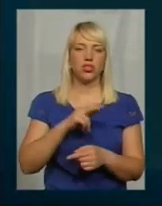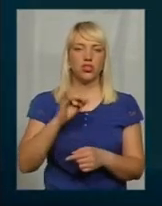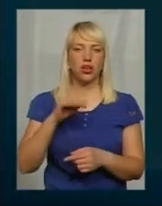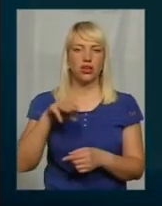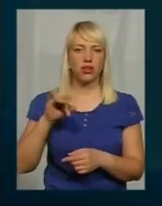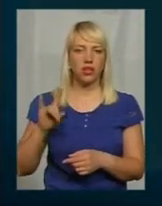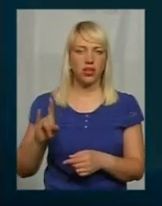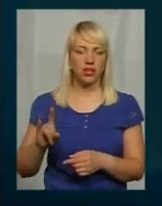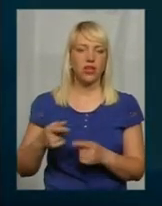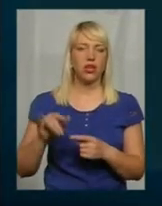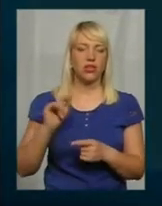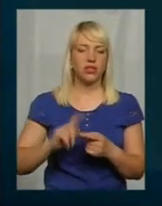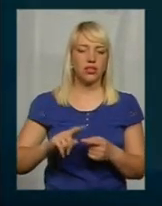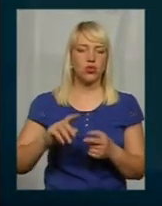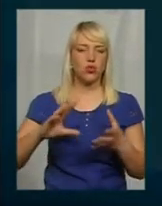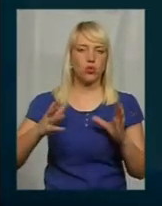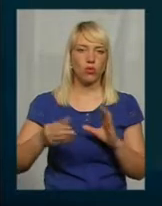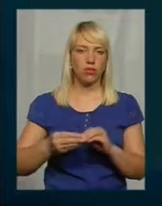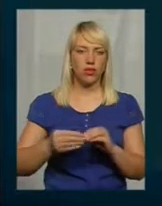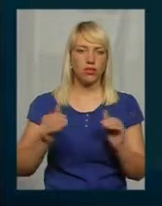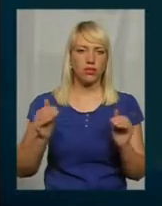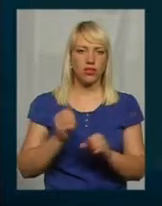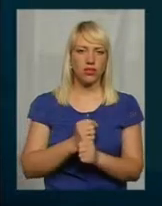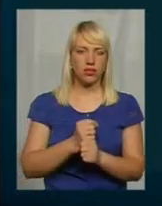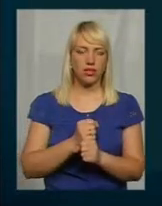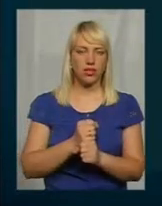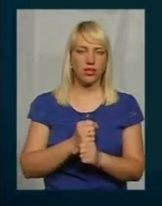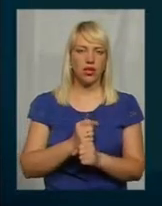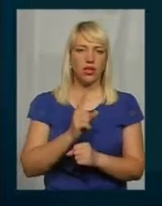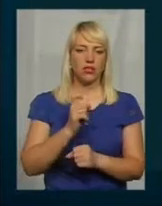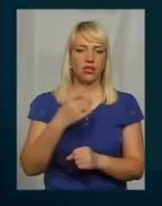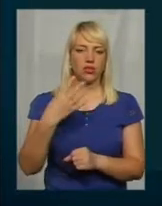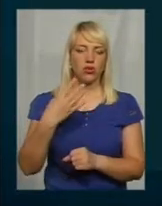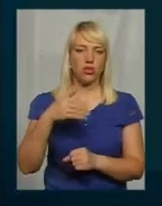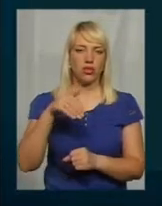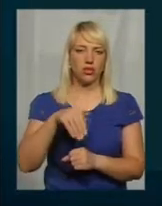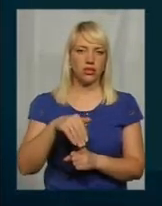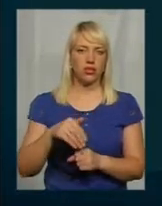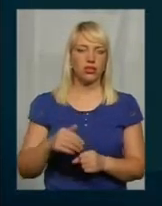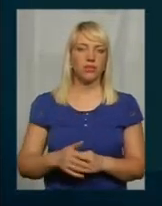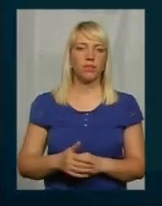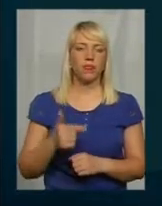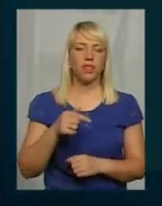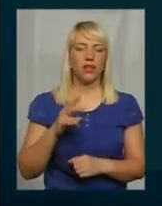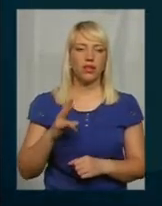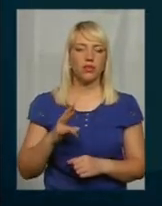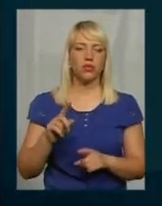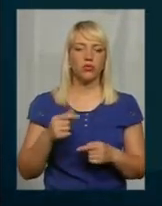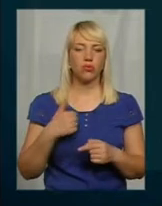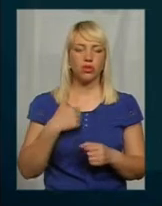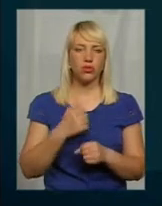ця сума знизилась до 140 тисяч гривень. Тому я зробив